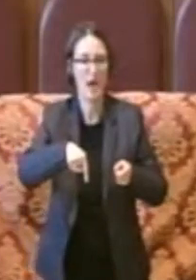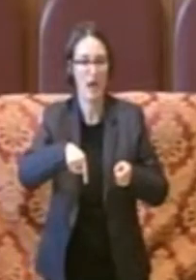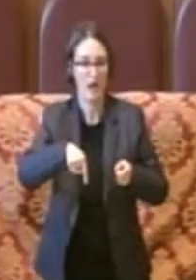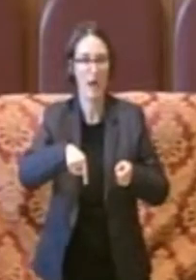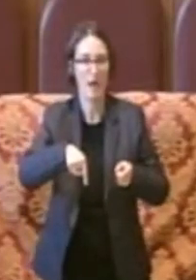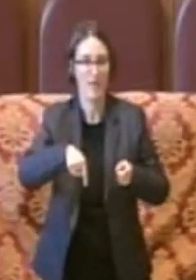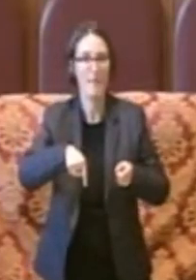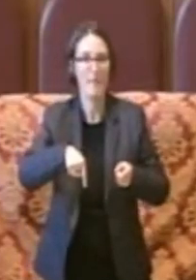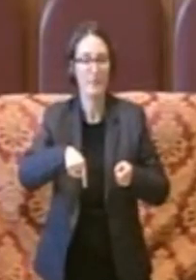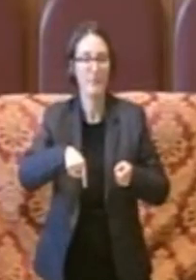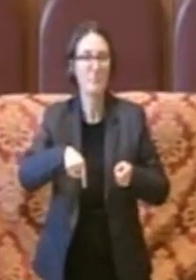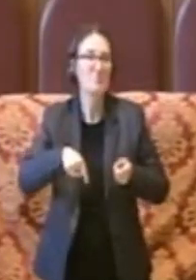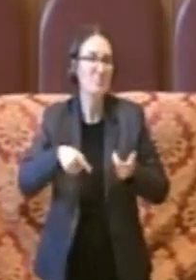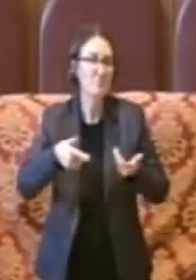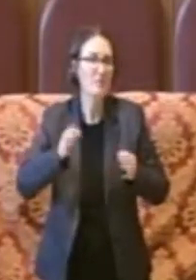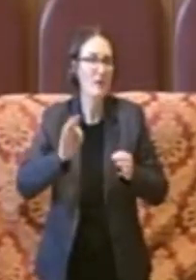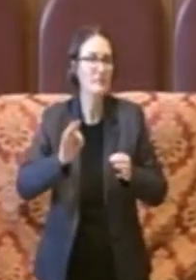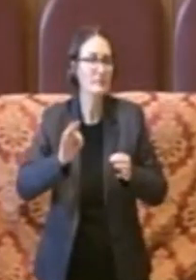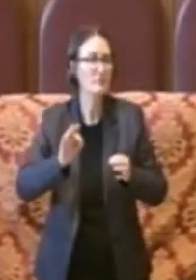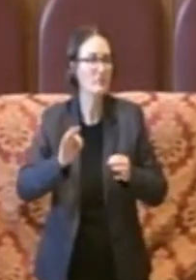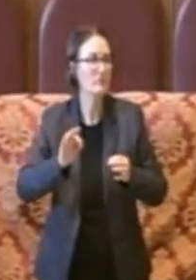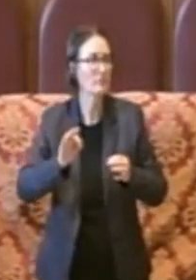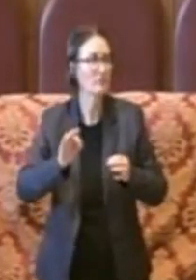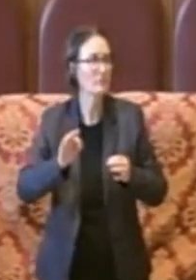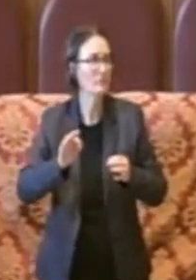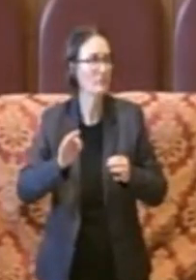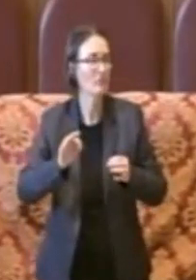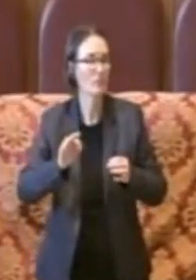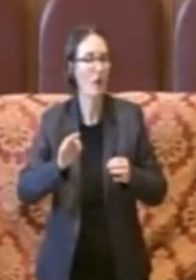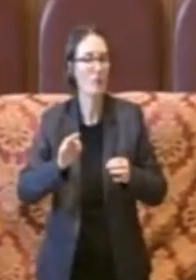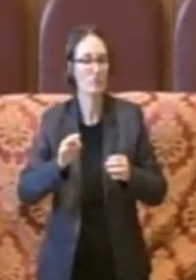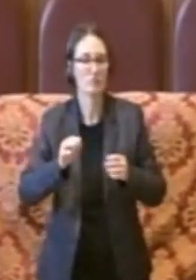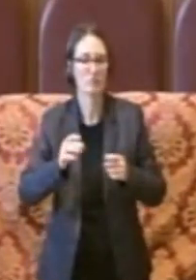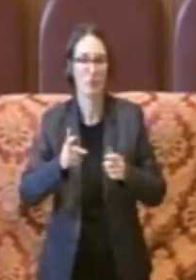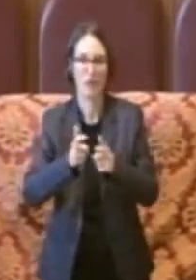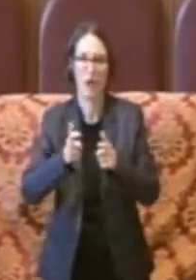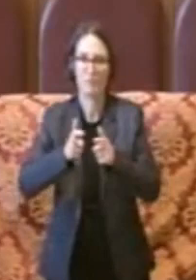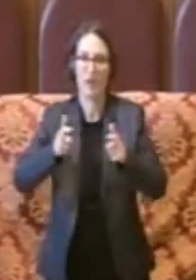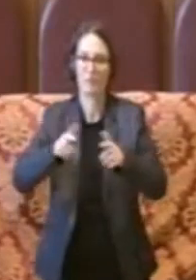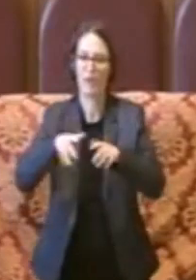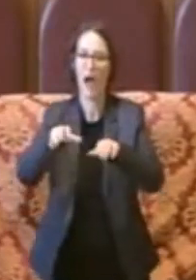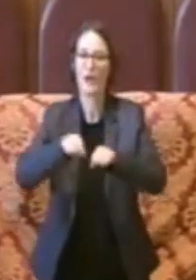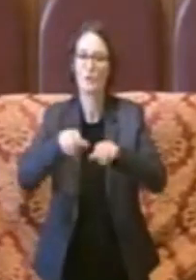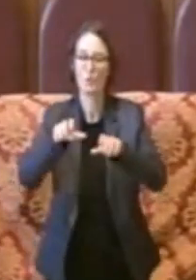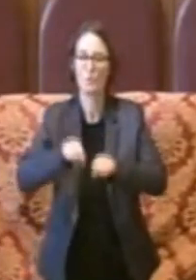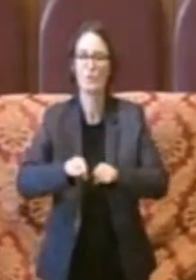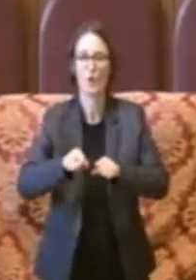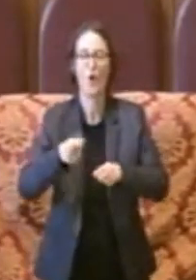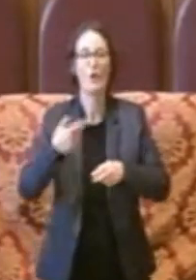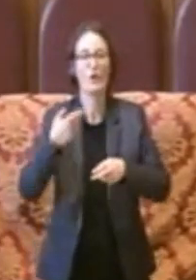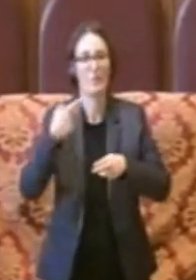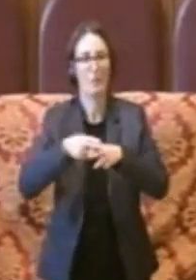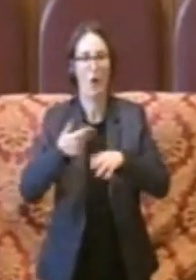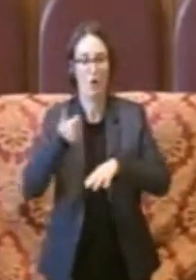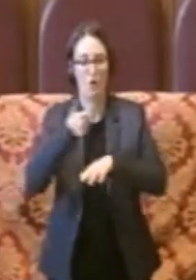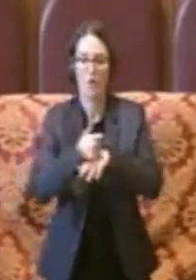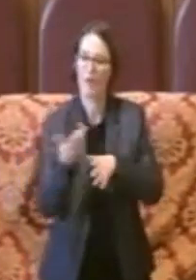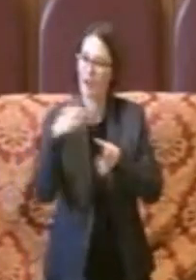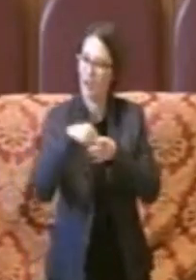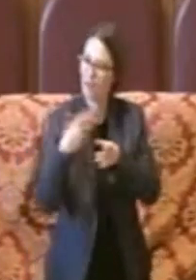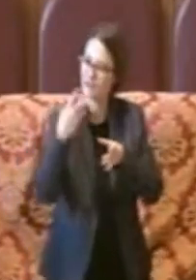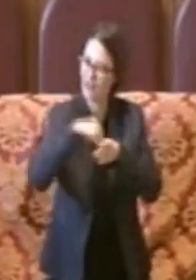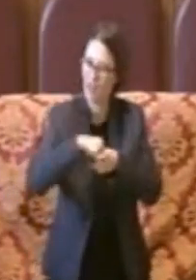capacità assunzionale di Roma Capitale, ma al tempo stesso anche della